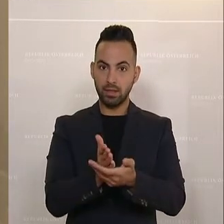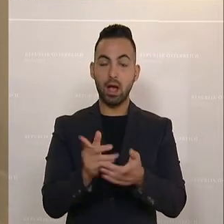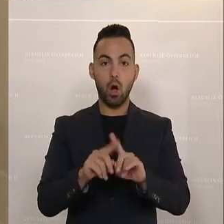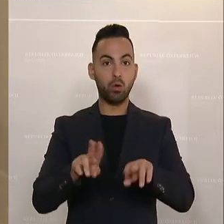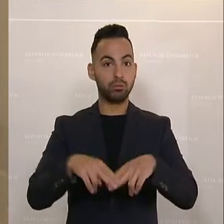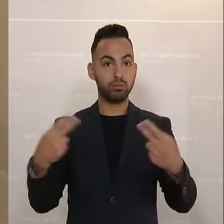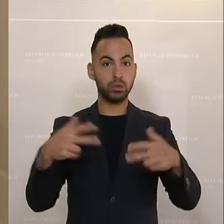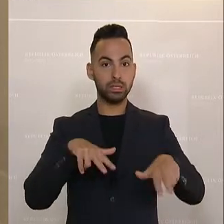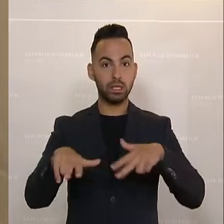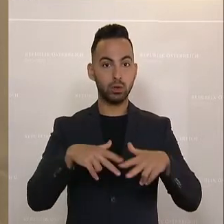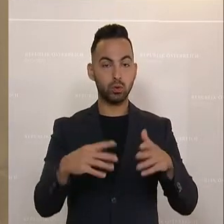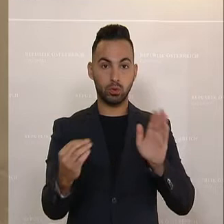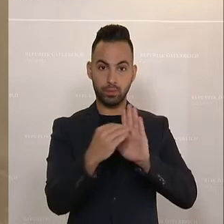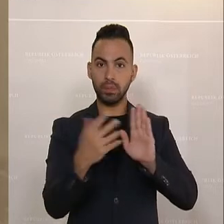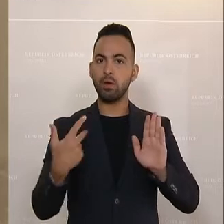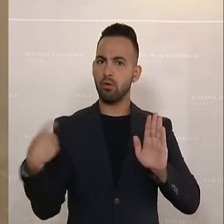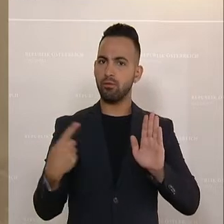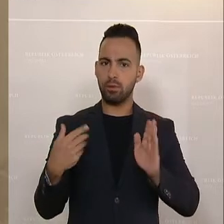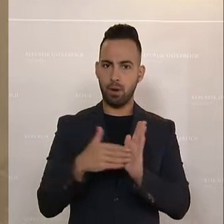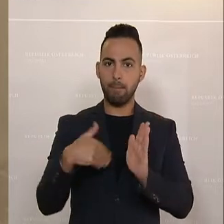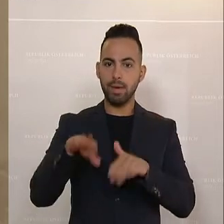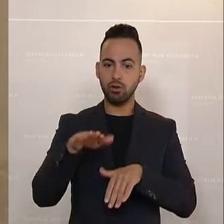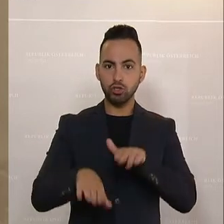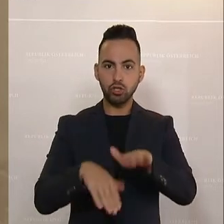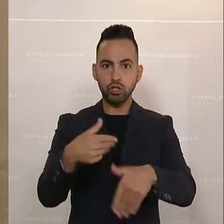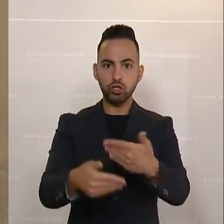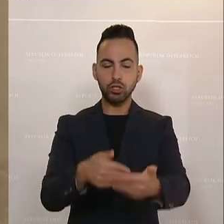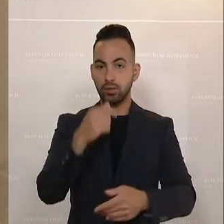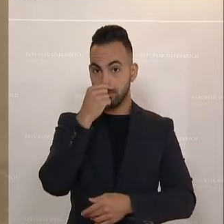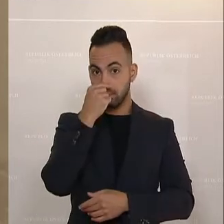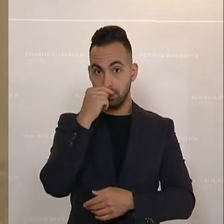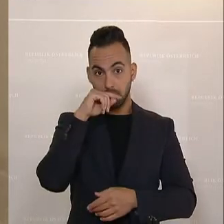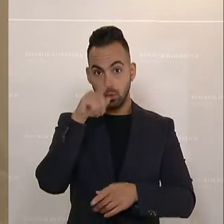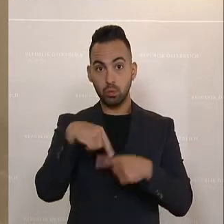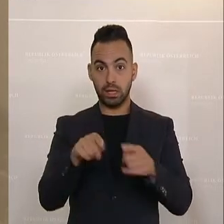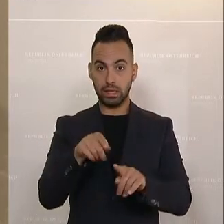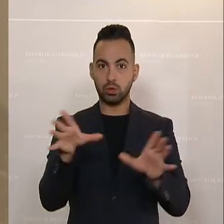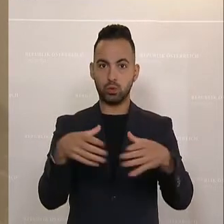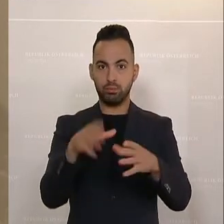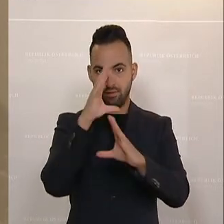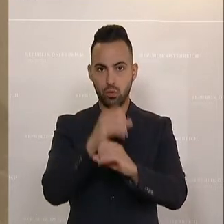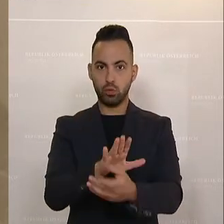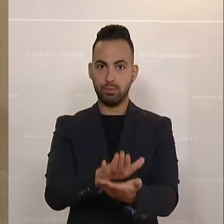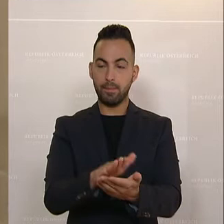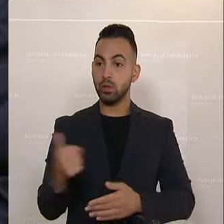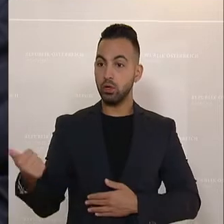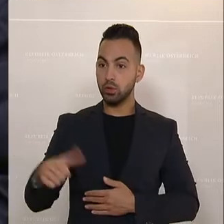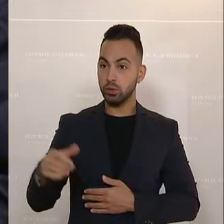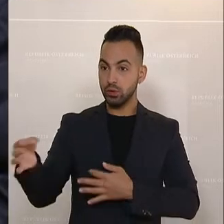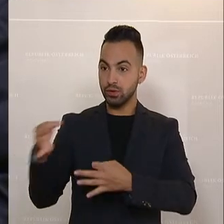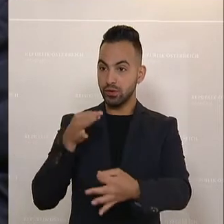es wird weitere Schritte brauchen, um diese Gruppe im Fokus zu behalten. Zusatzfrage?